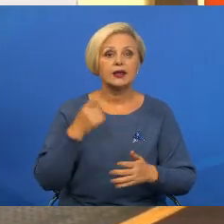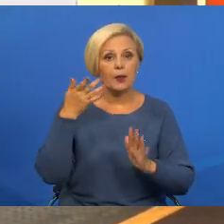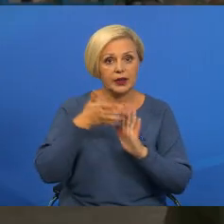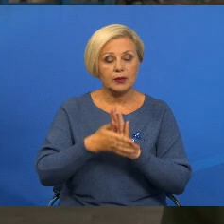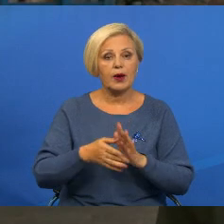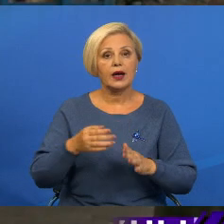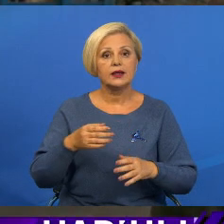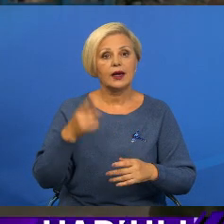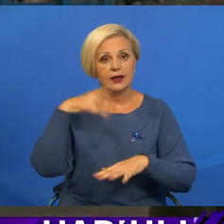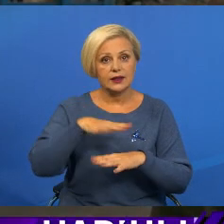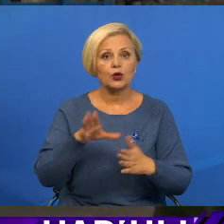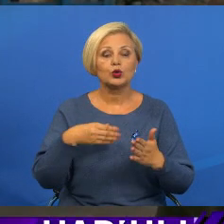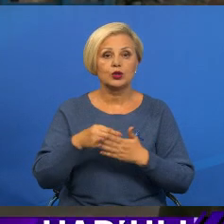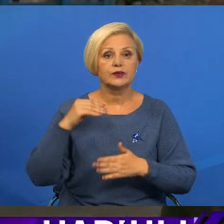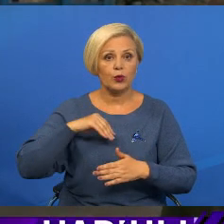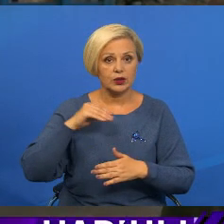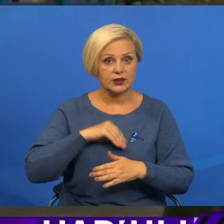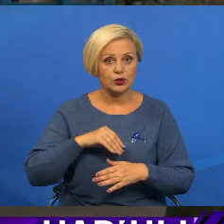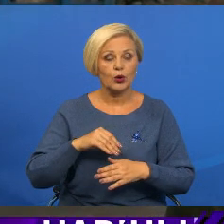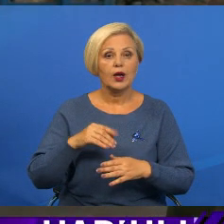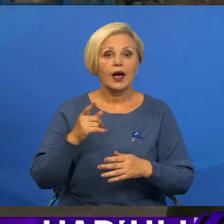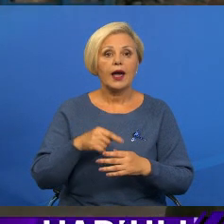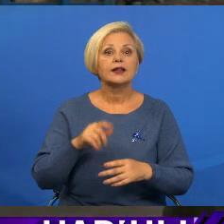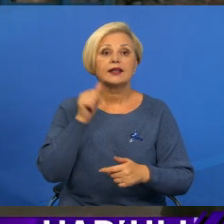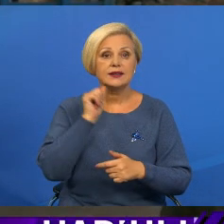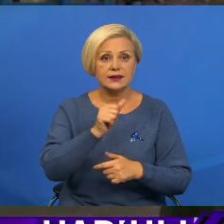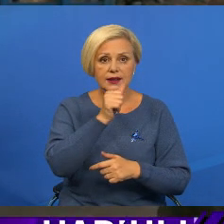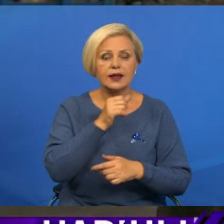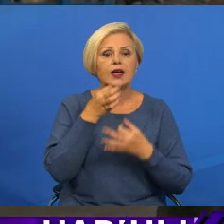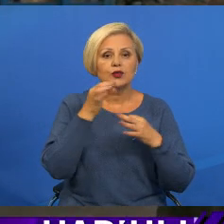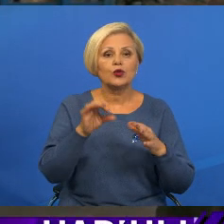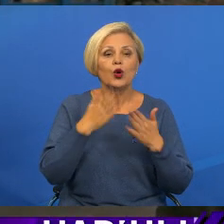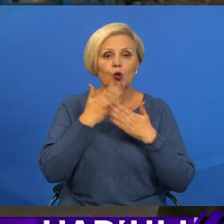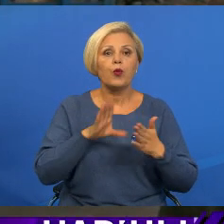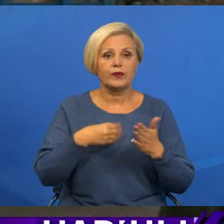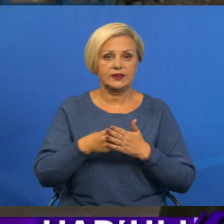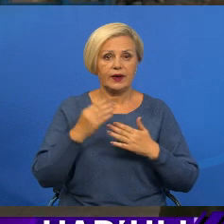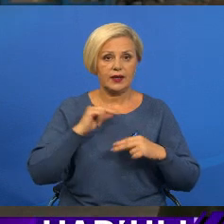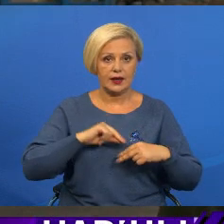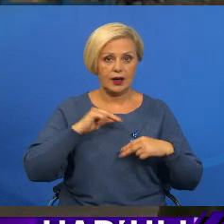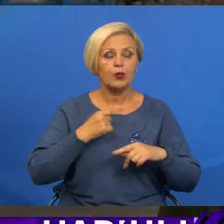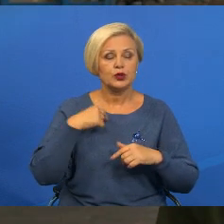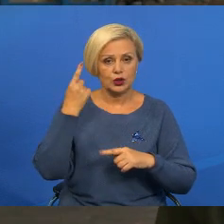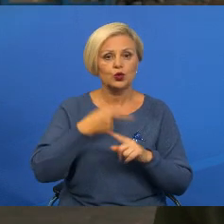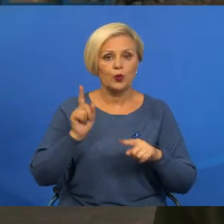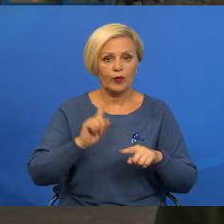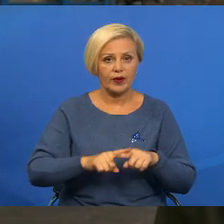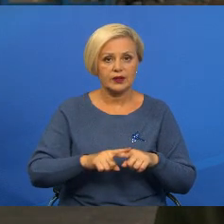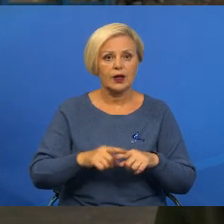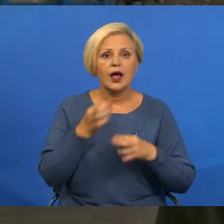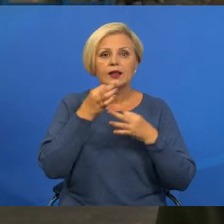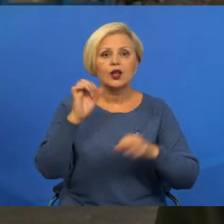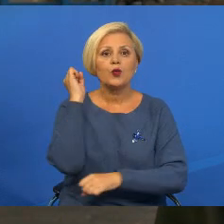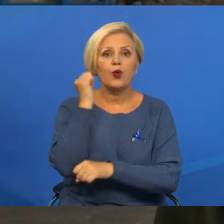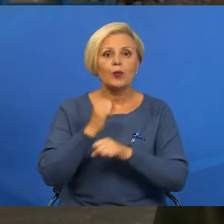уластный настрой. В чем-то секрет? Наверное, скорее всего, это все-таки любовь в своей работе. Я думаю, что в этом. На любом